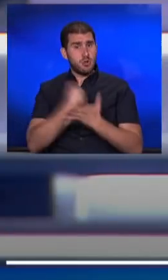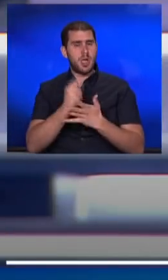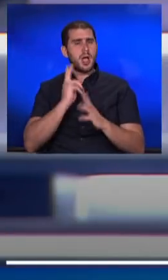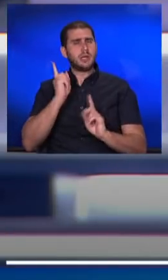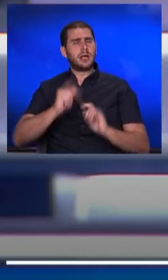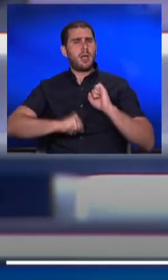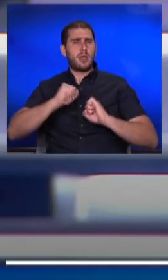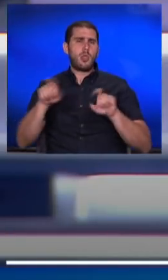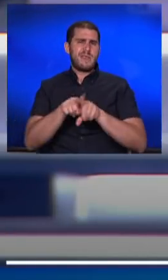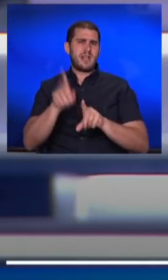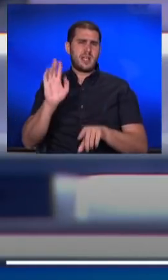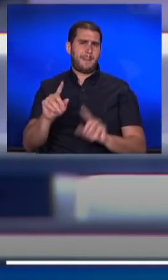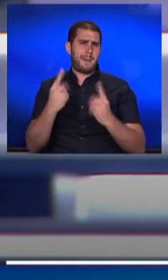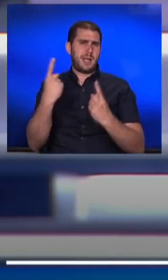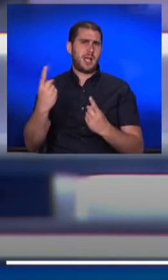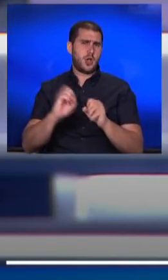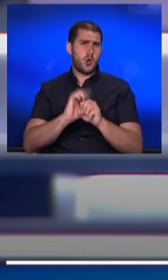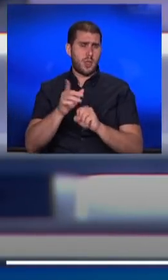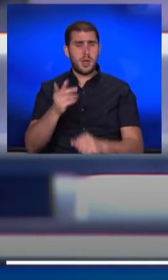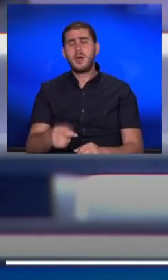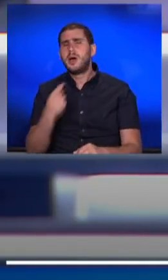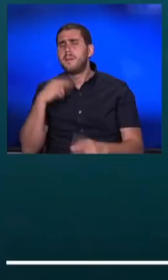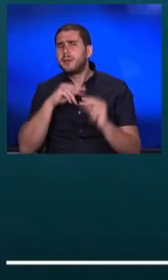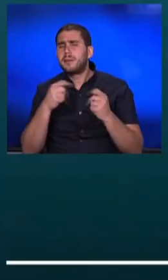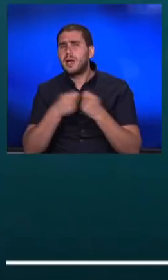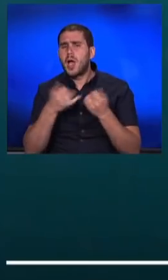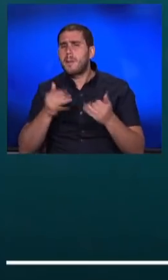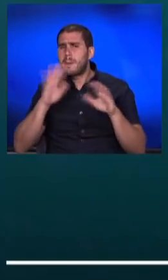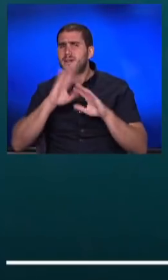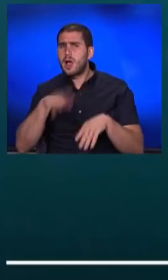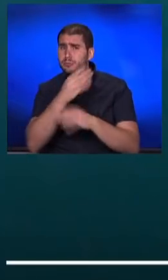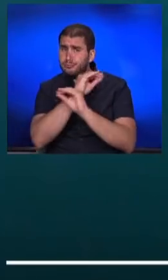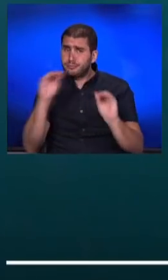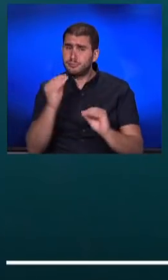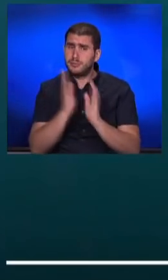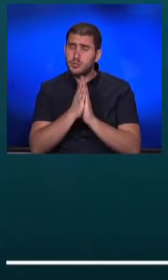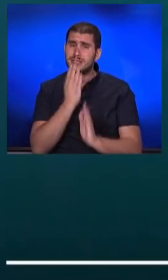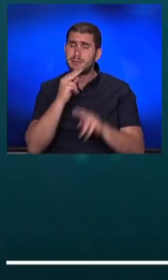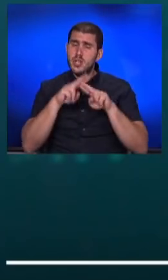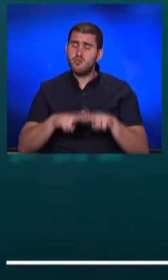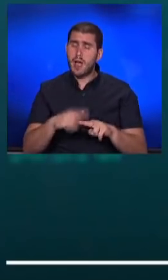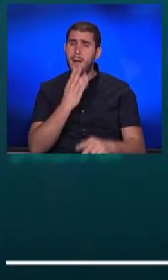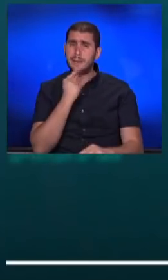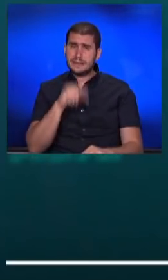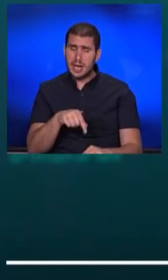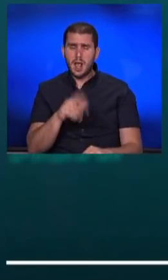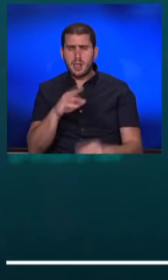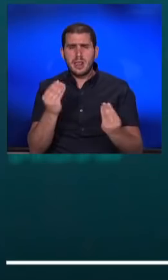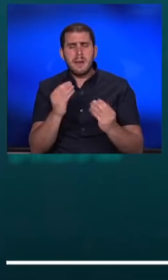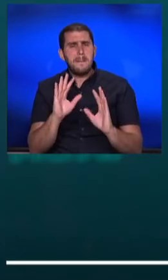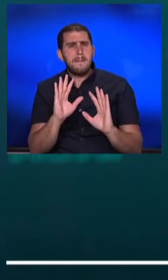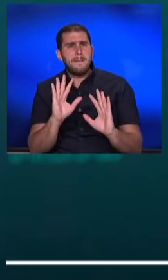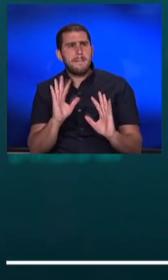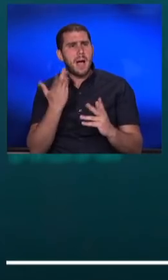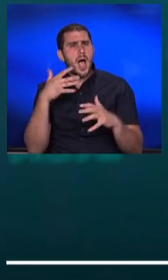לנוג גם במקרים הללו. אנחנו מדברים הערב על קריאה לישראלים להישאר בארץ, על דברים מהסוג הזה. מה היו